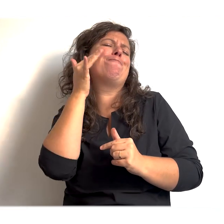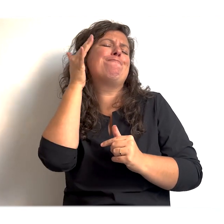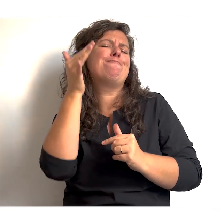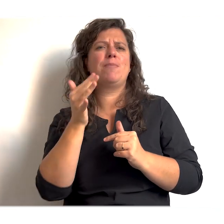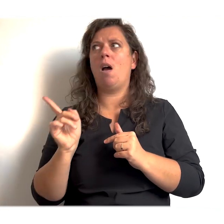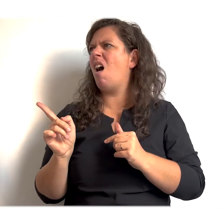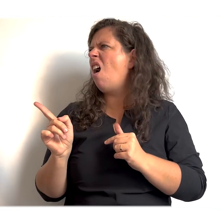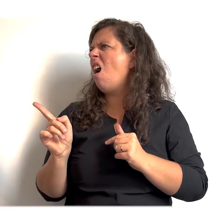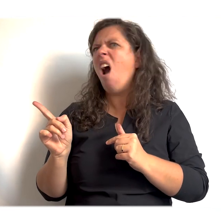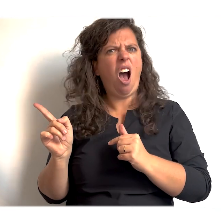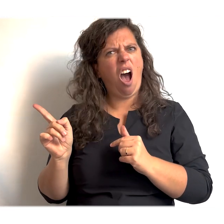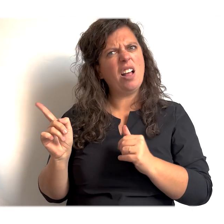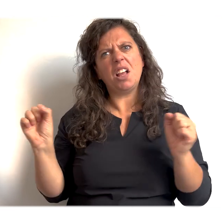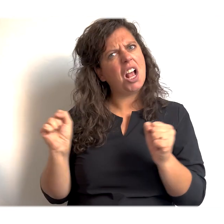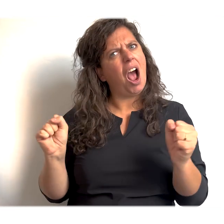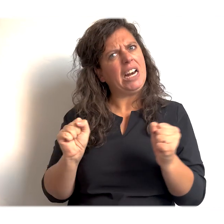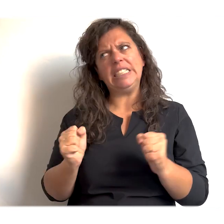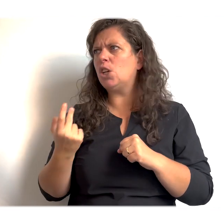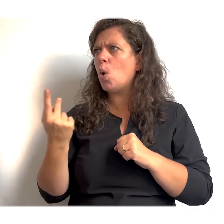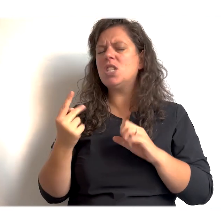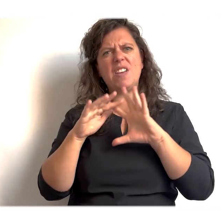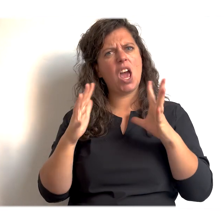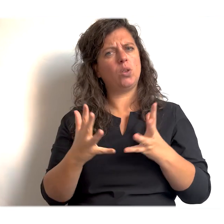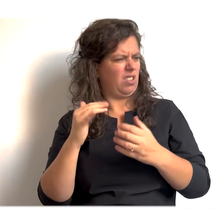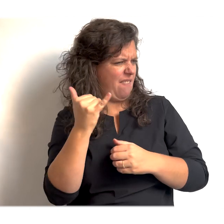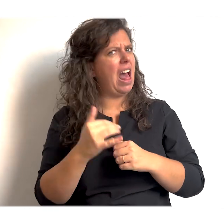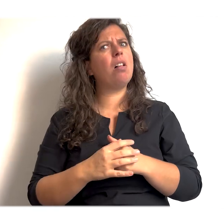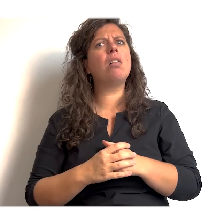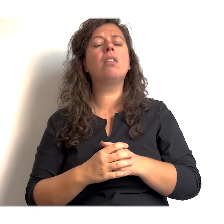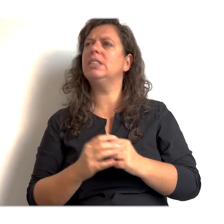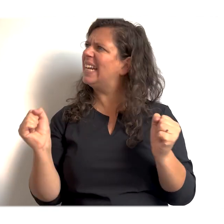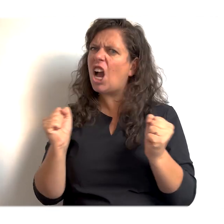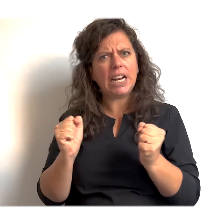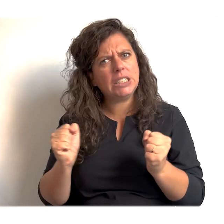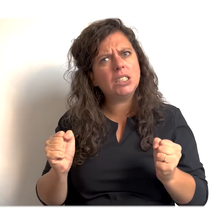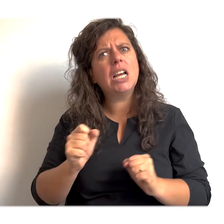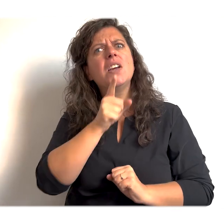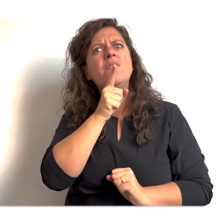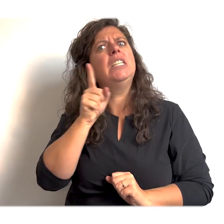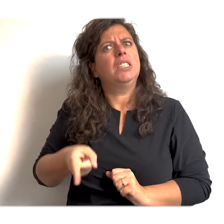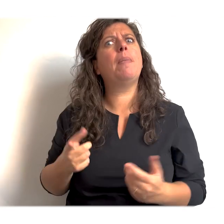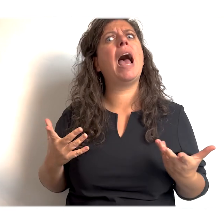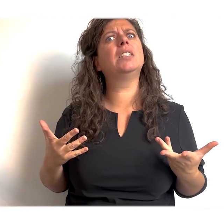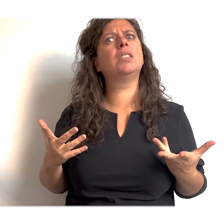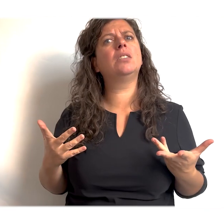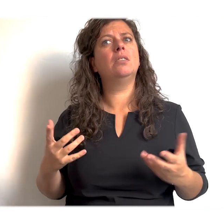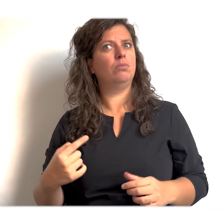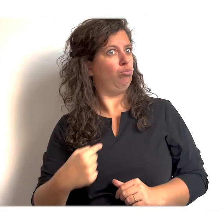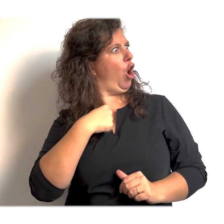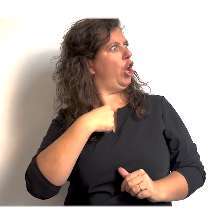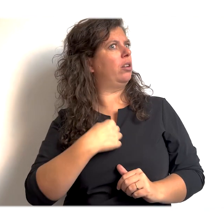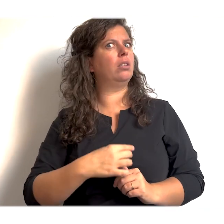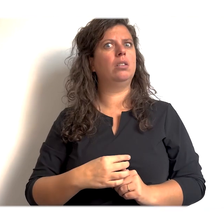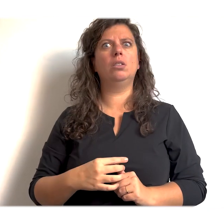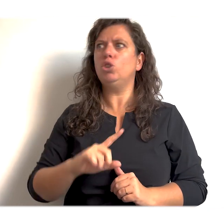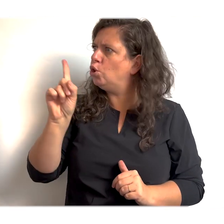Olly, dat kan helemaal niet in onze wereld. Jawel, hoor. Nee, dat kan helemaal niet in onze wereld. Wie is hier nou de baas? Dat ben ik. Niet,